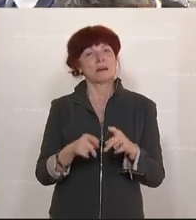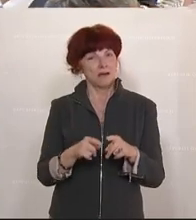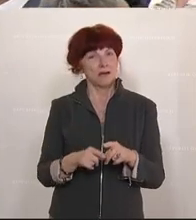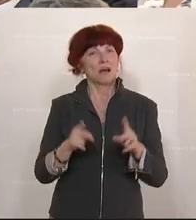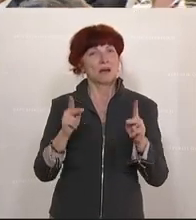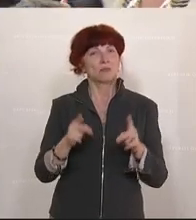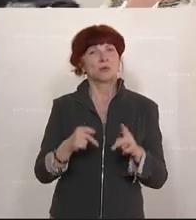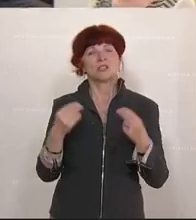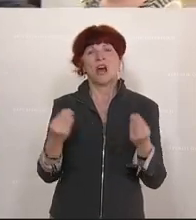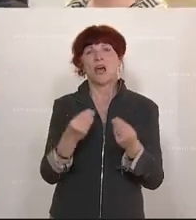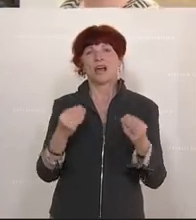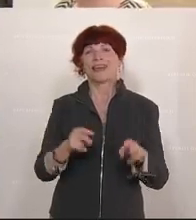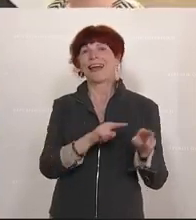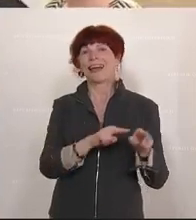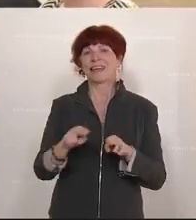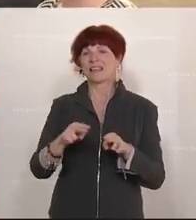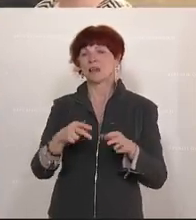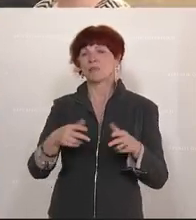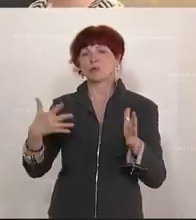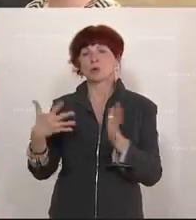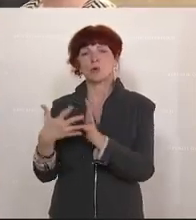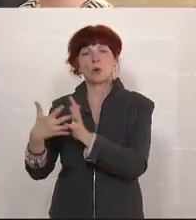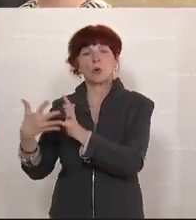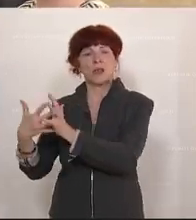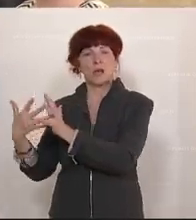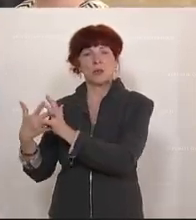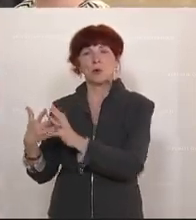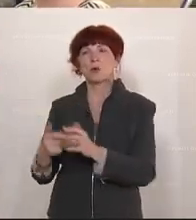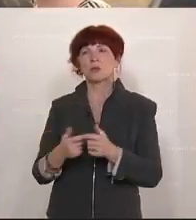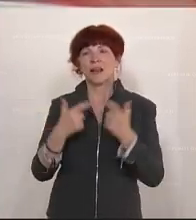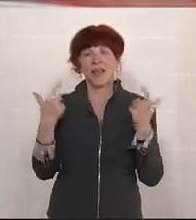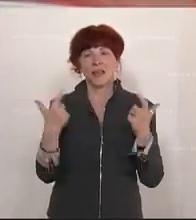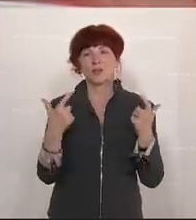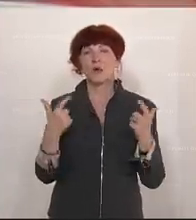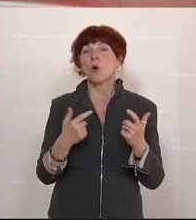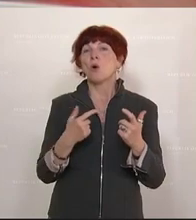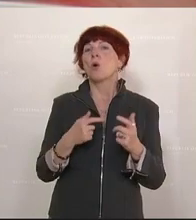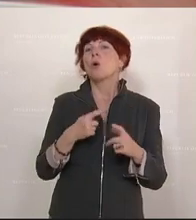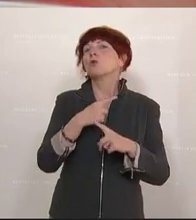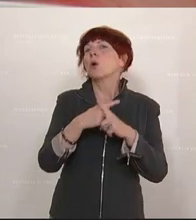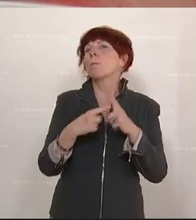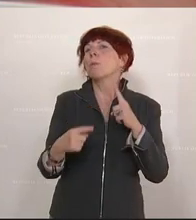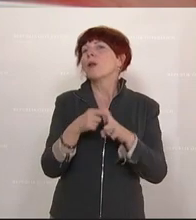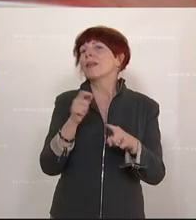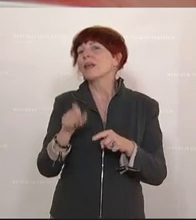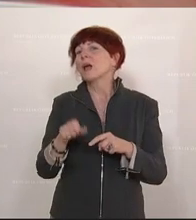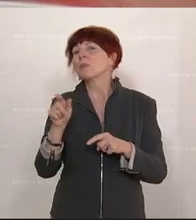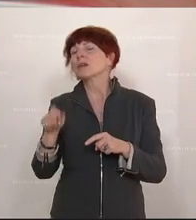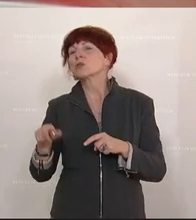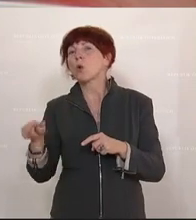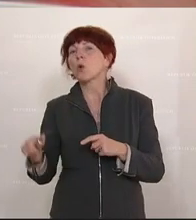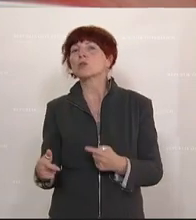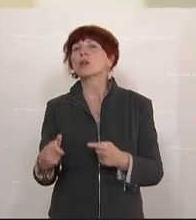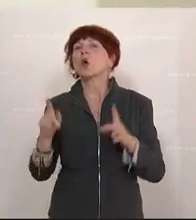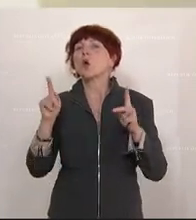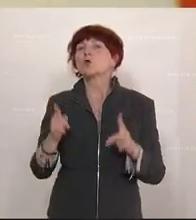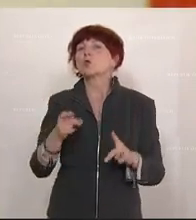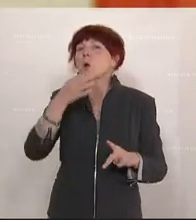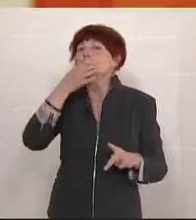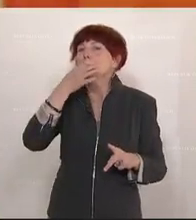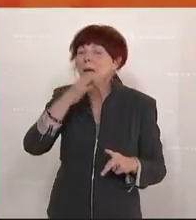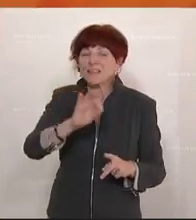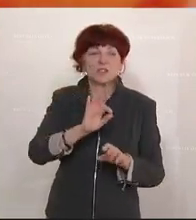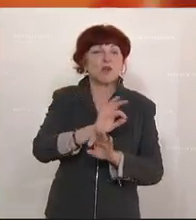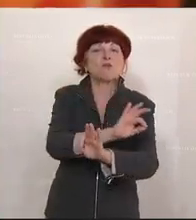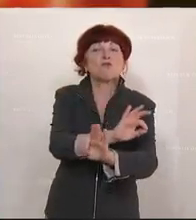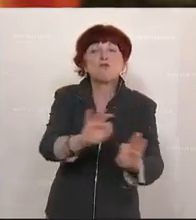klären ist und dass wir Politikerinnen und Politiker in unserem jeweiligen Wirkungsbereich von Herzen nur das Beste für die Menschen,